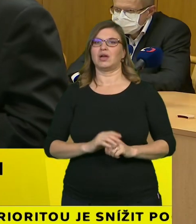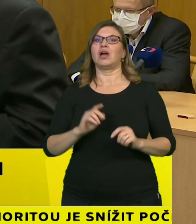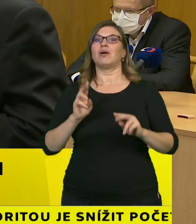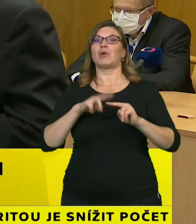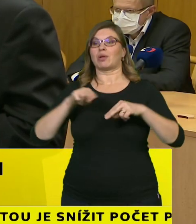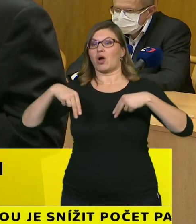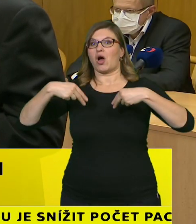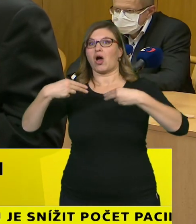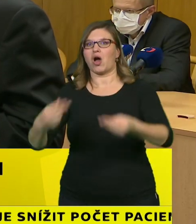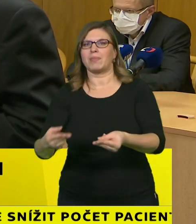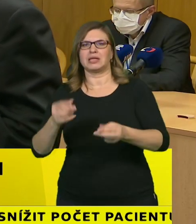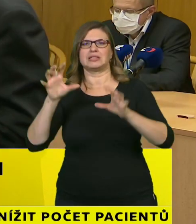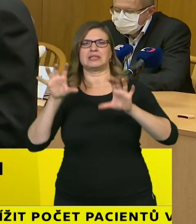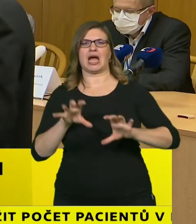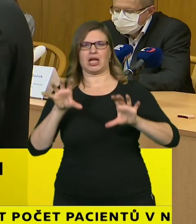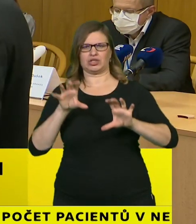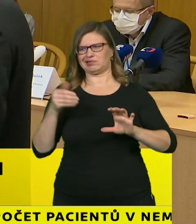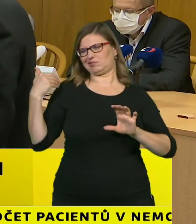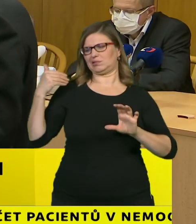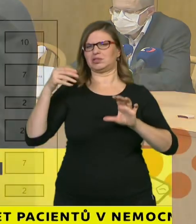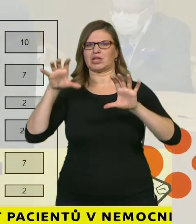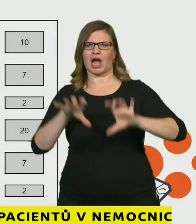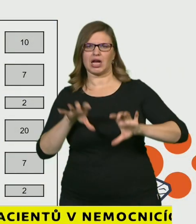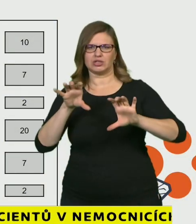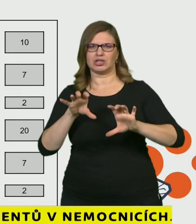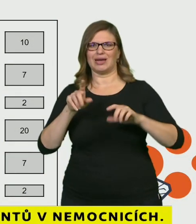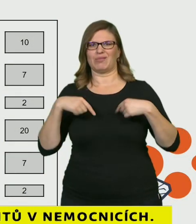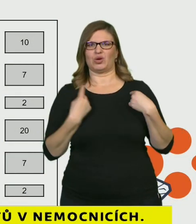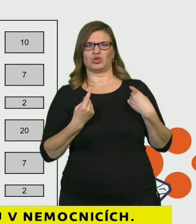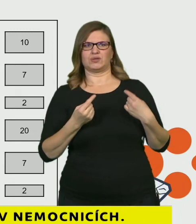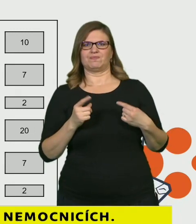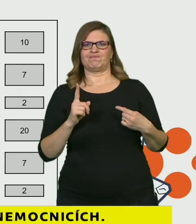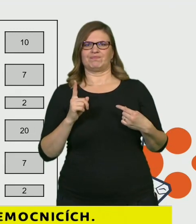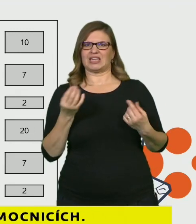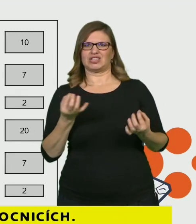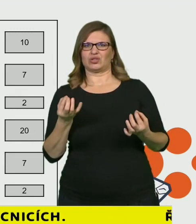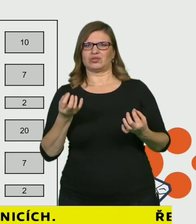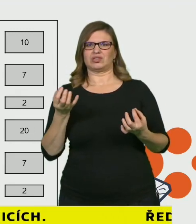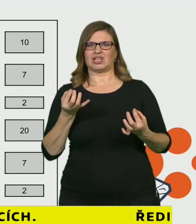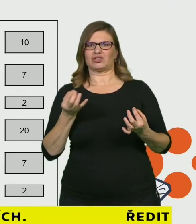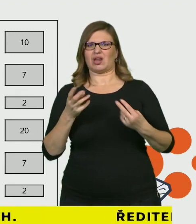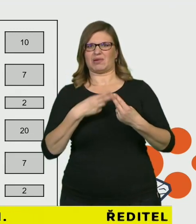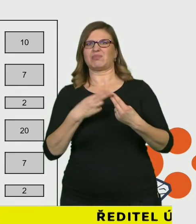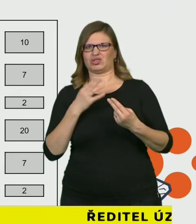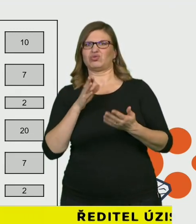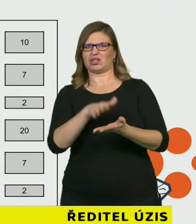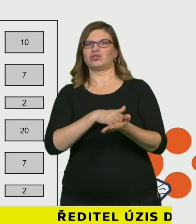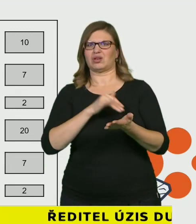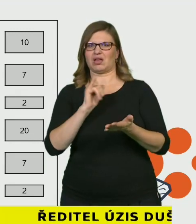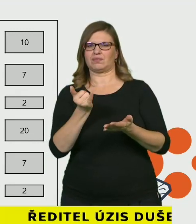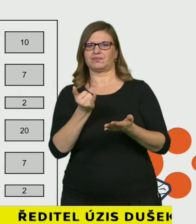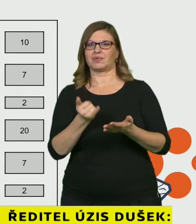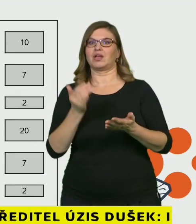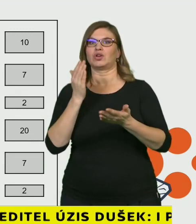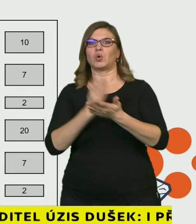asi tušit, že se něco děje. Když bychom si tehdy spočítali toto rizikové score, zjistili bychom, že už se